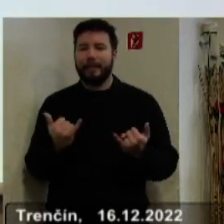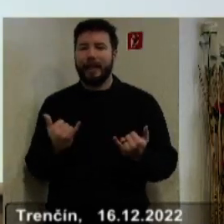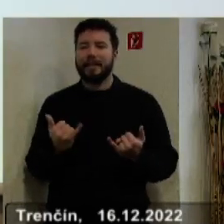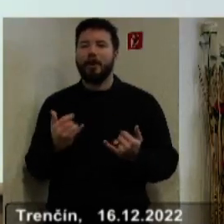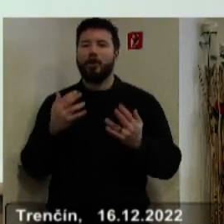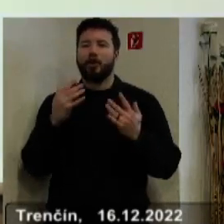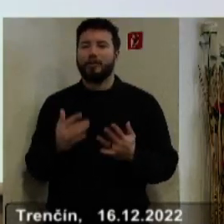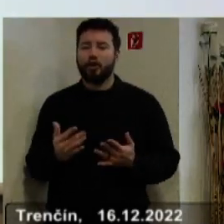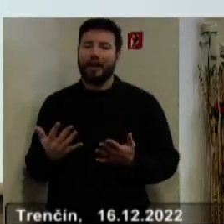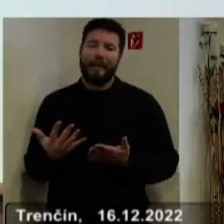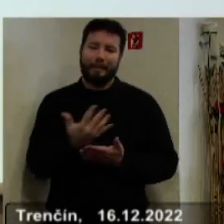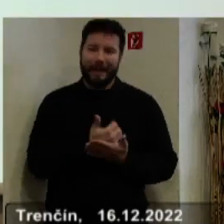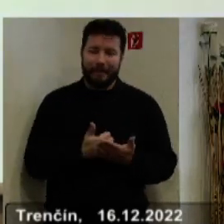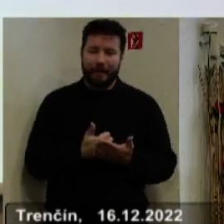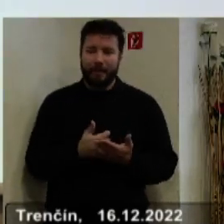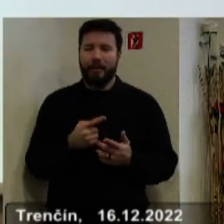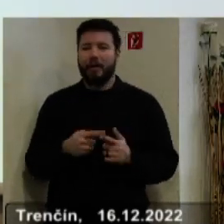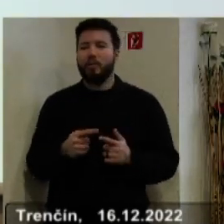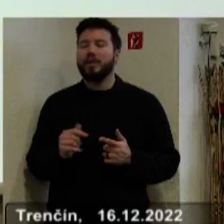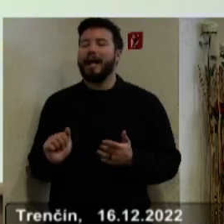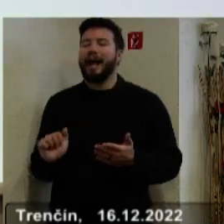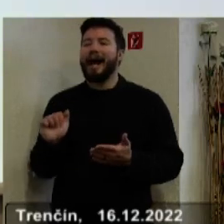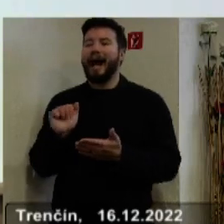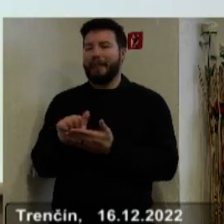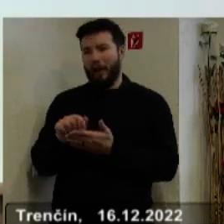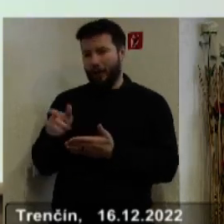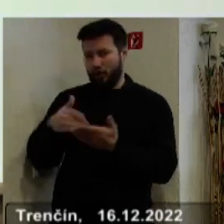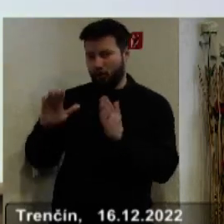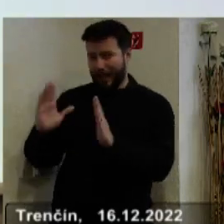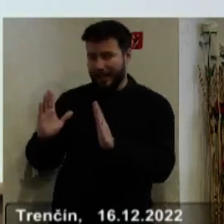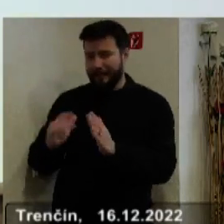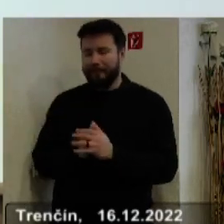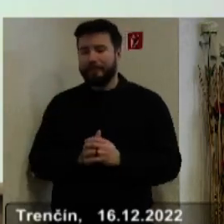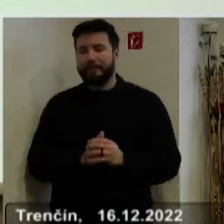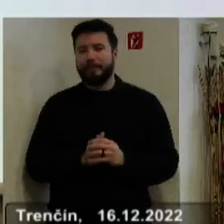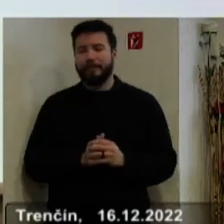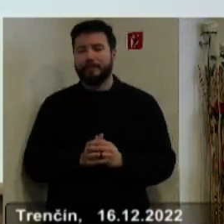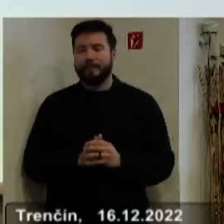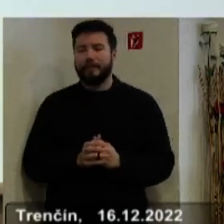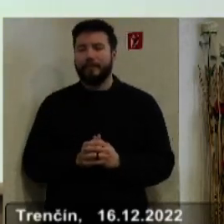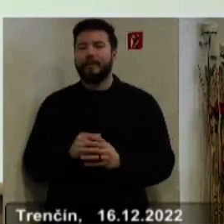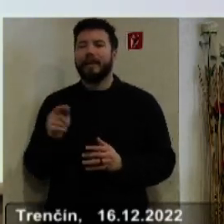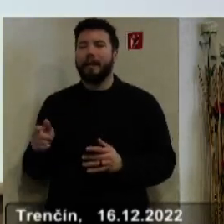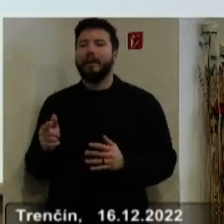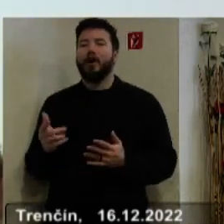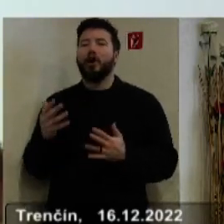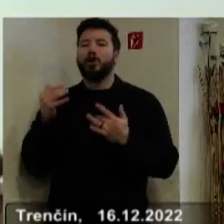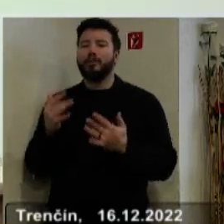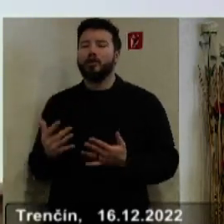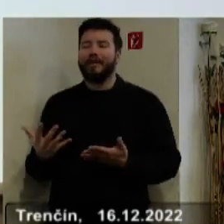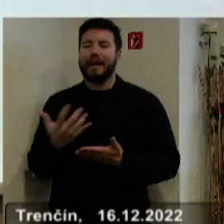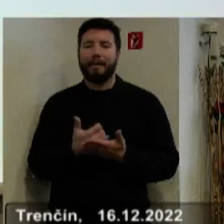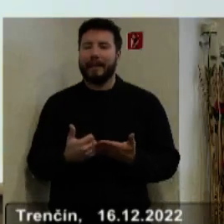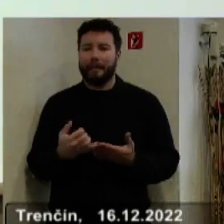časti rozpočtu v kapitálovom rozpočte, tak tu máme rozpočtovaný príjem za